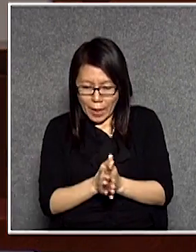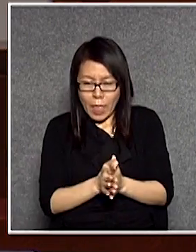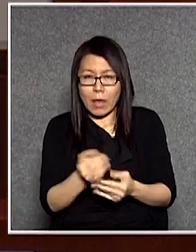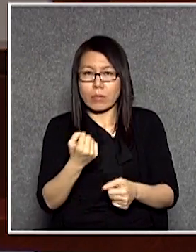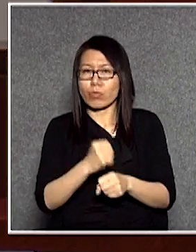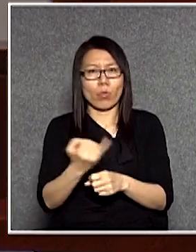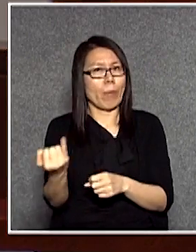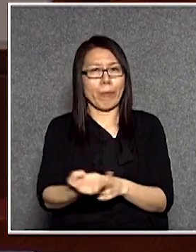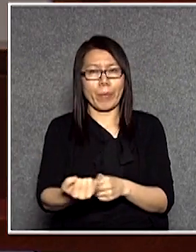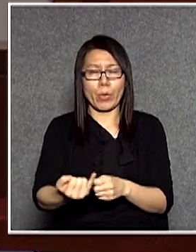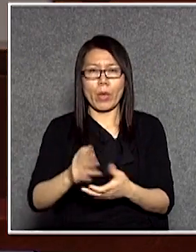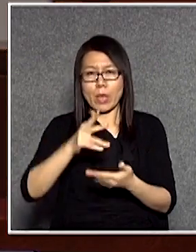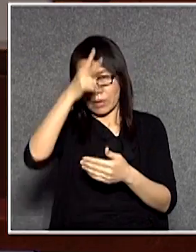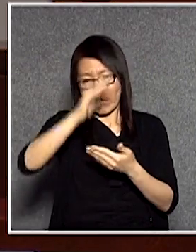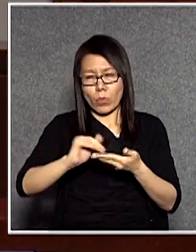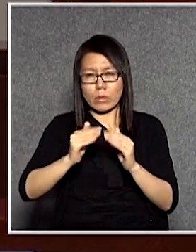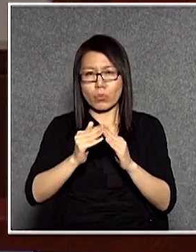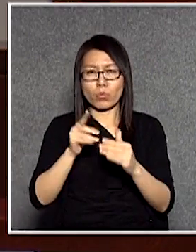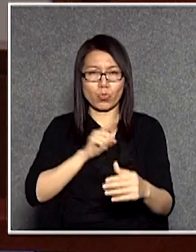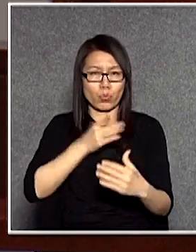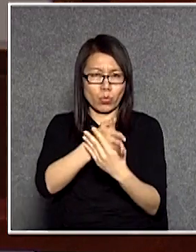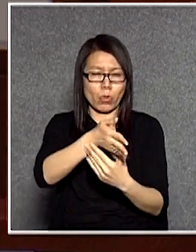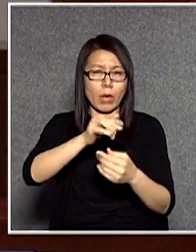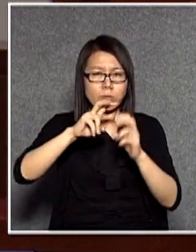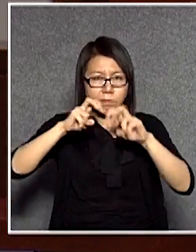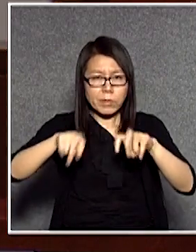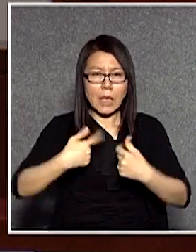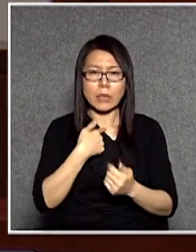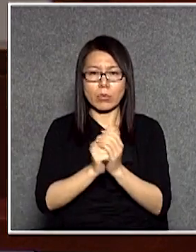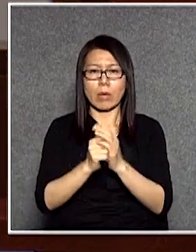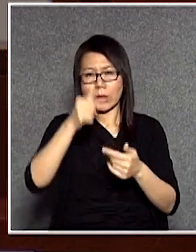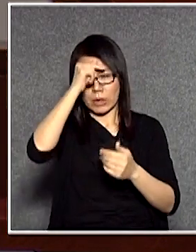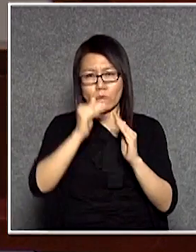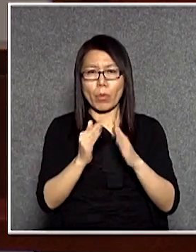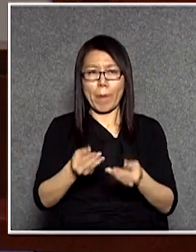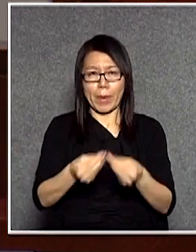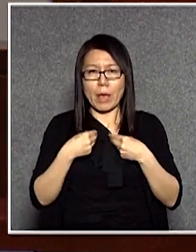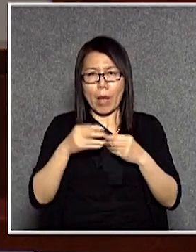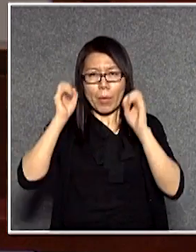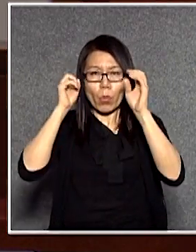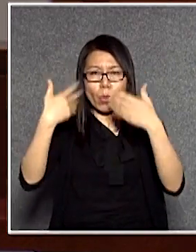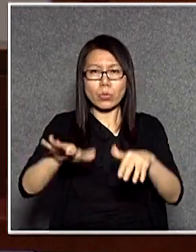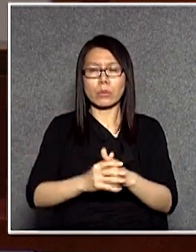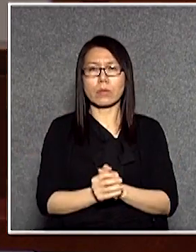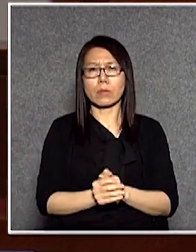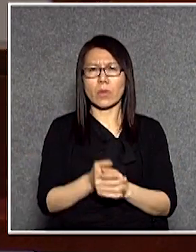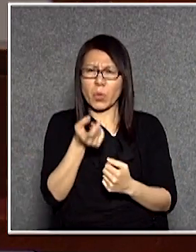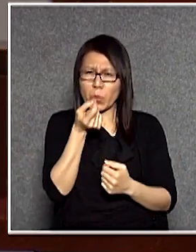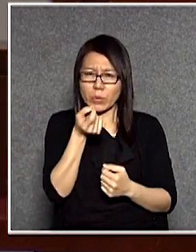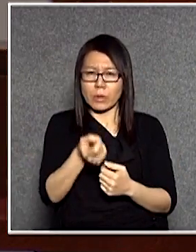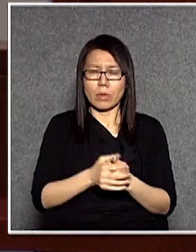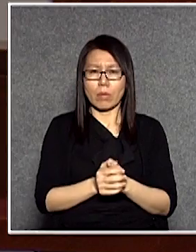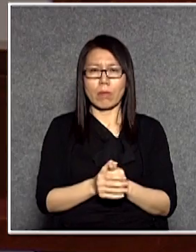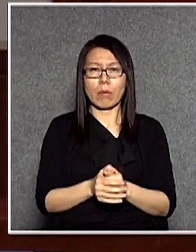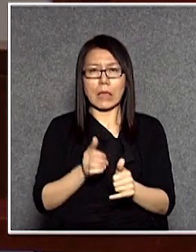衛生署甚少主動介入調查只會要求醫院提交報告甚少跟